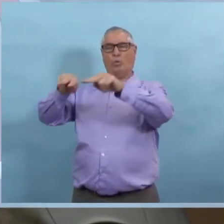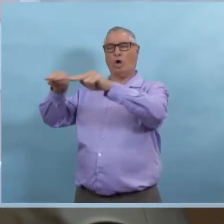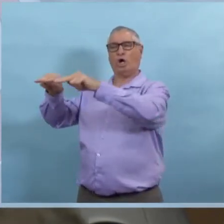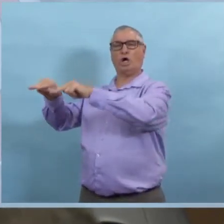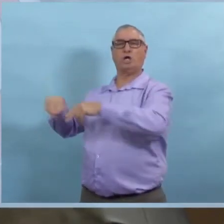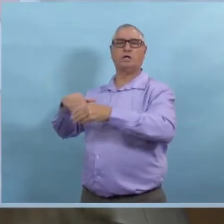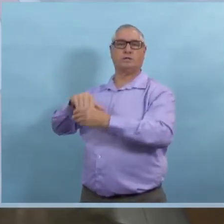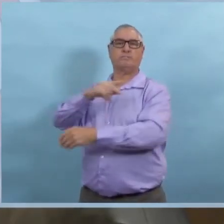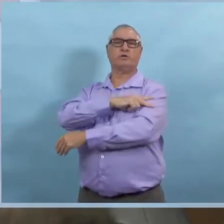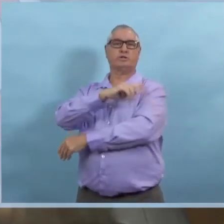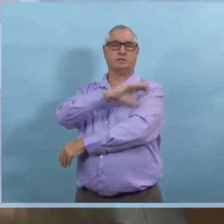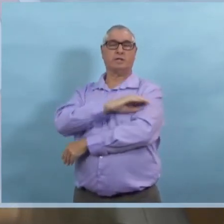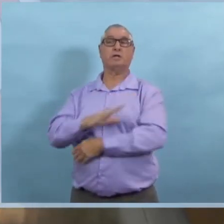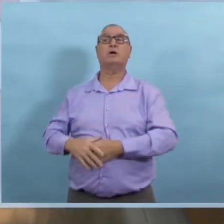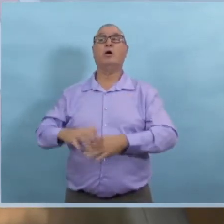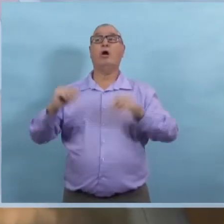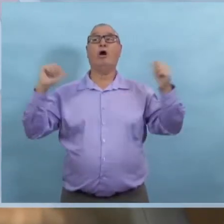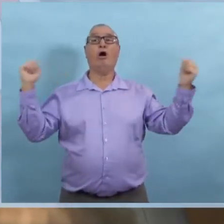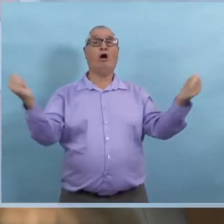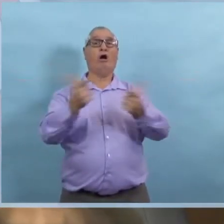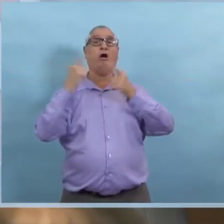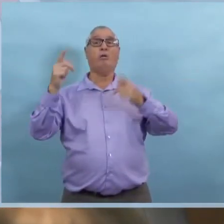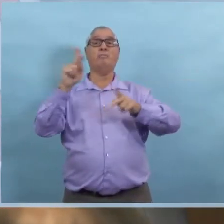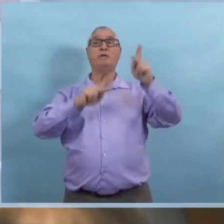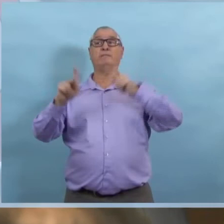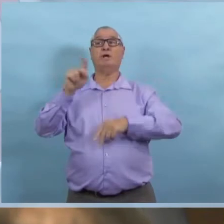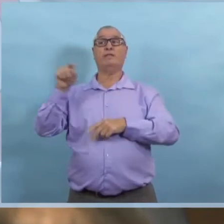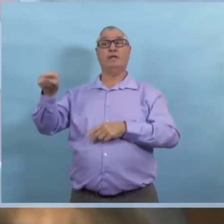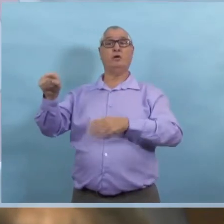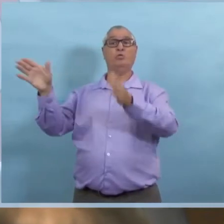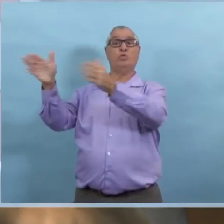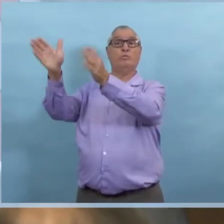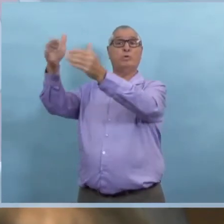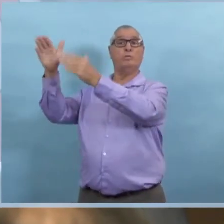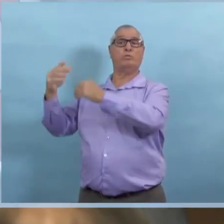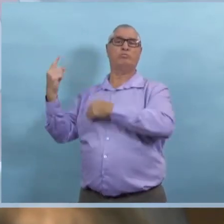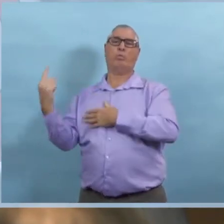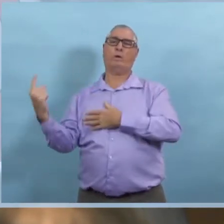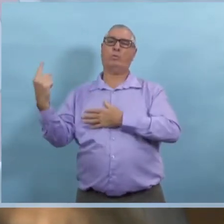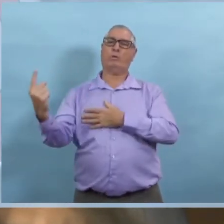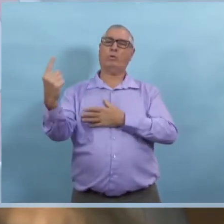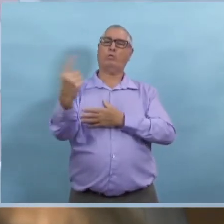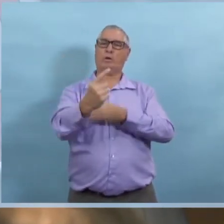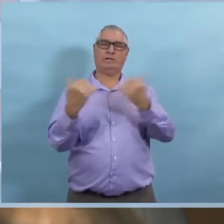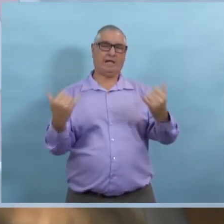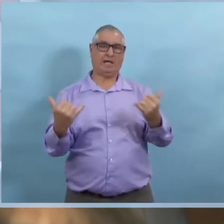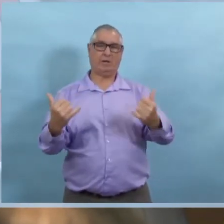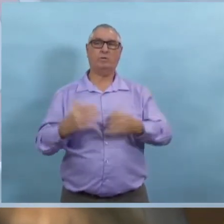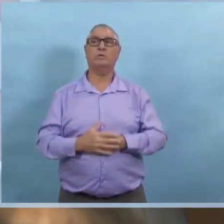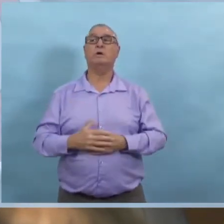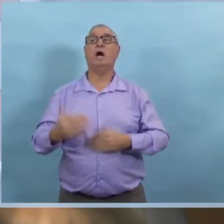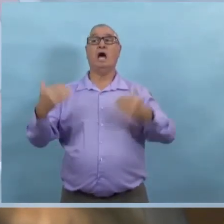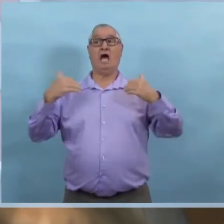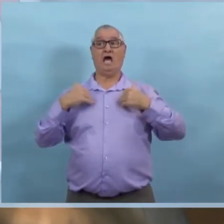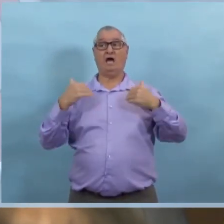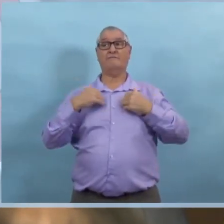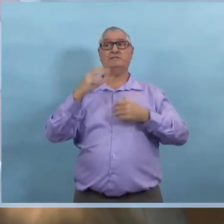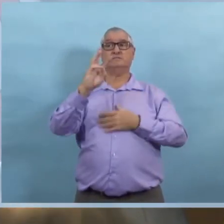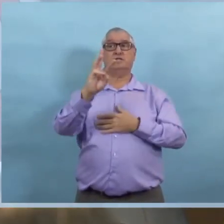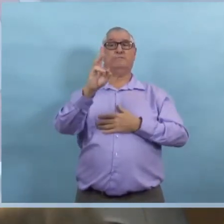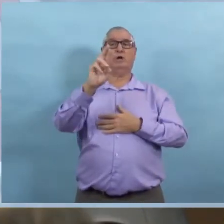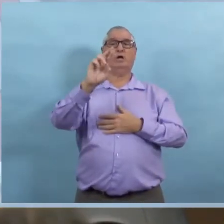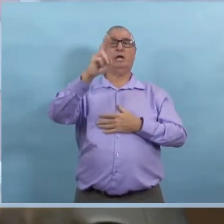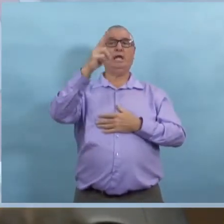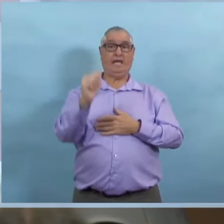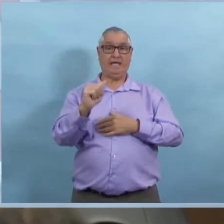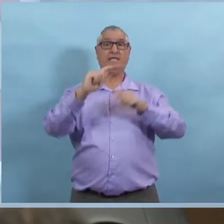Nous avons de la surveillance 24 heures sur 24, 16 jours sur 7. Tout le monde a été isolé de manière adéquate dans sa chambre. Il y a une équipe de